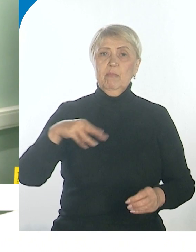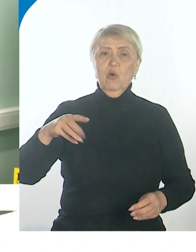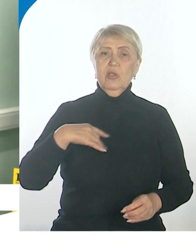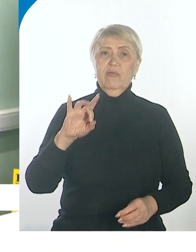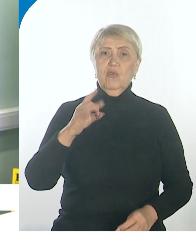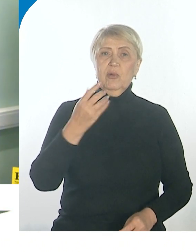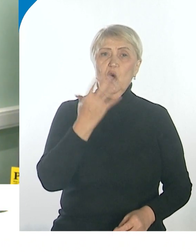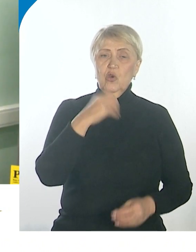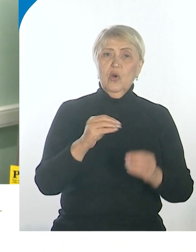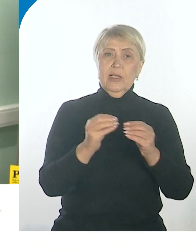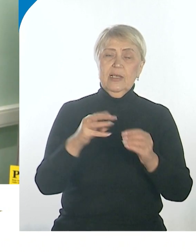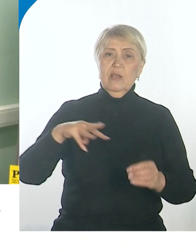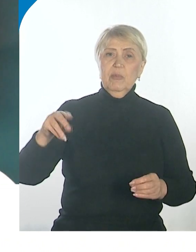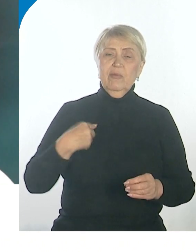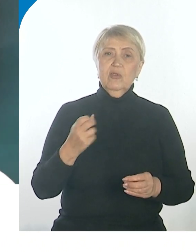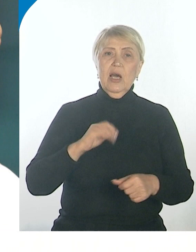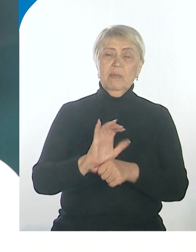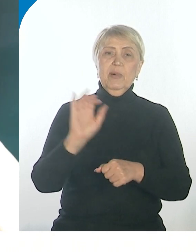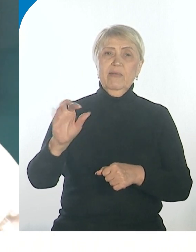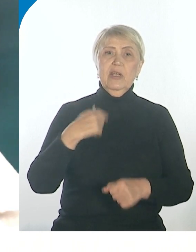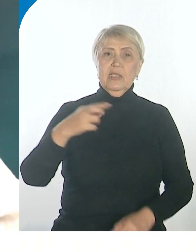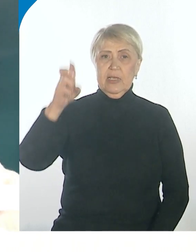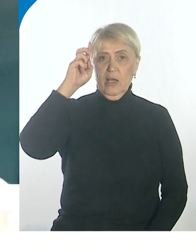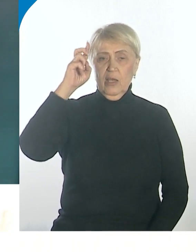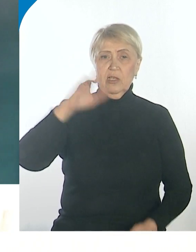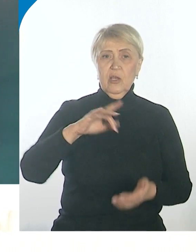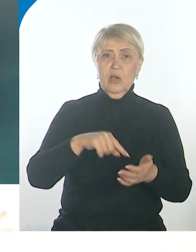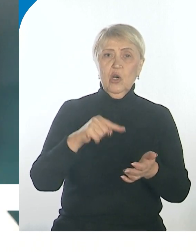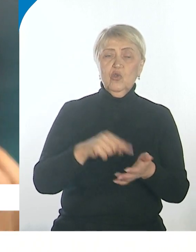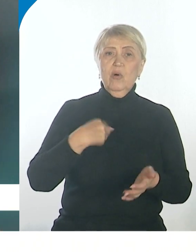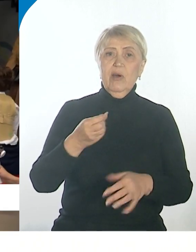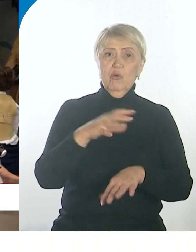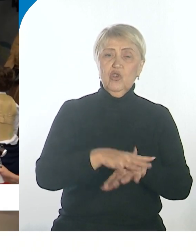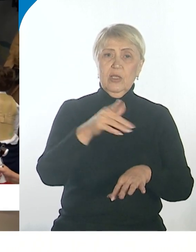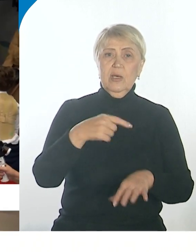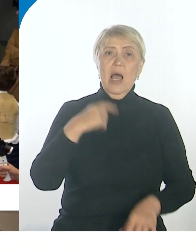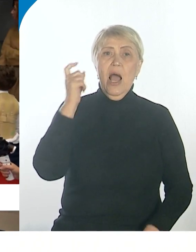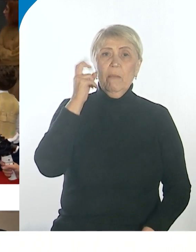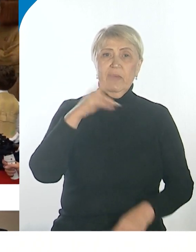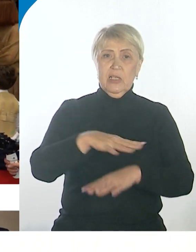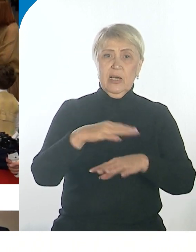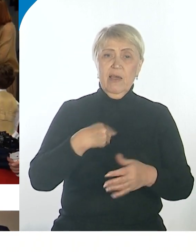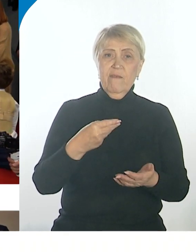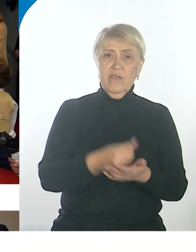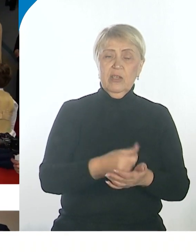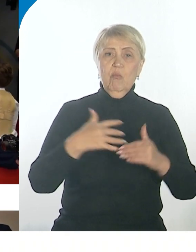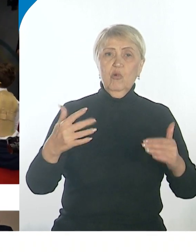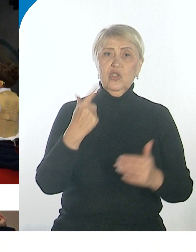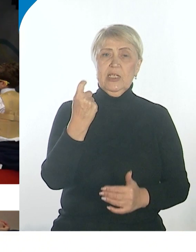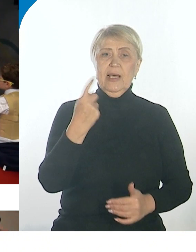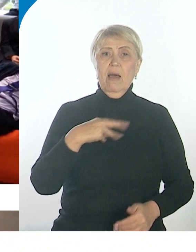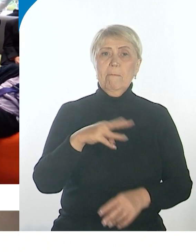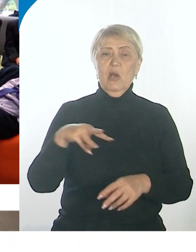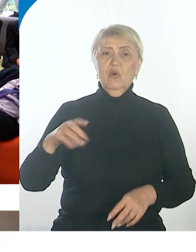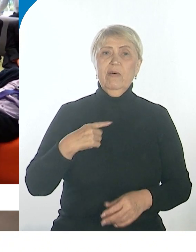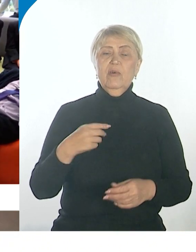миллионов направили из городского бюджета. За 5 лет работы национального проекта Хабаровскому краю выделили больше 100 миллионов рублей